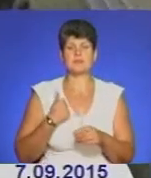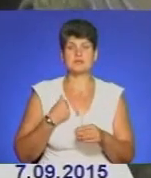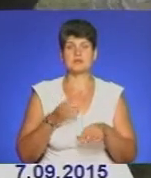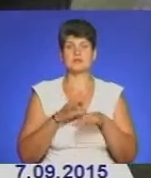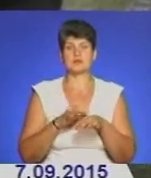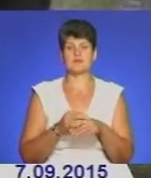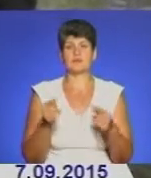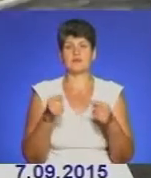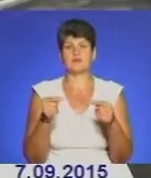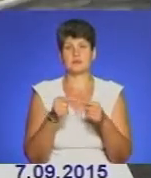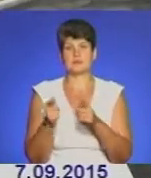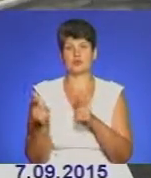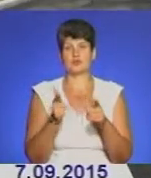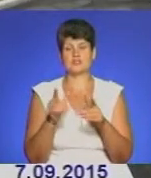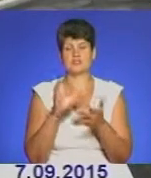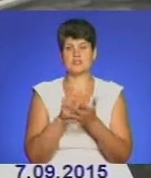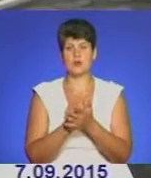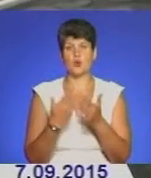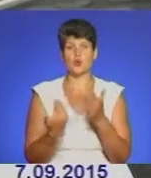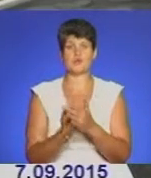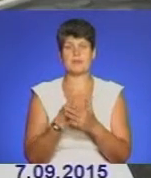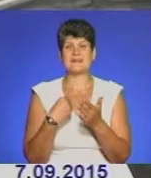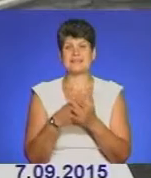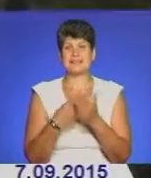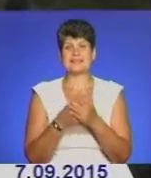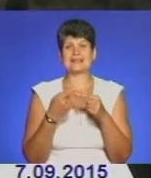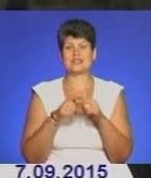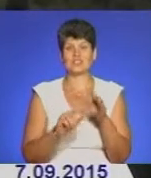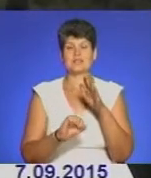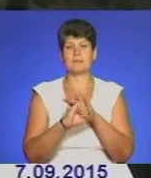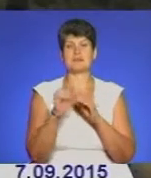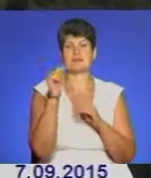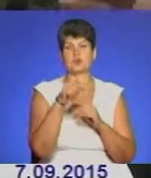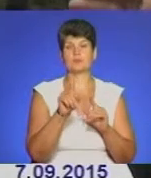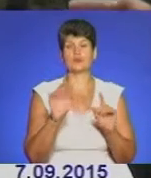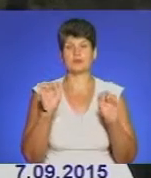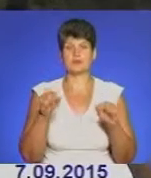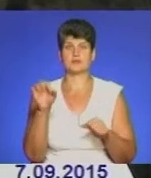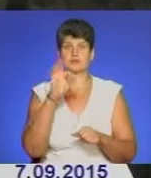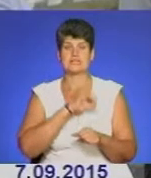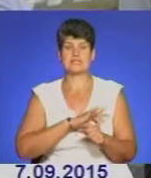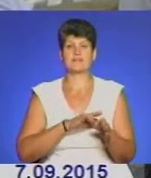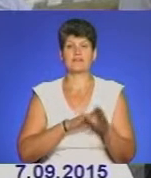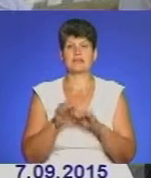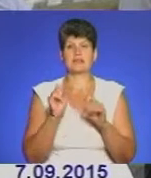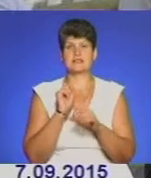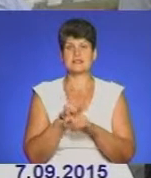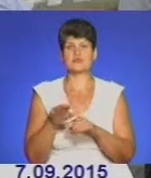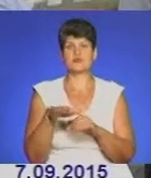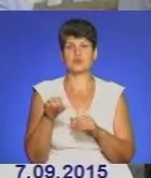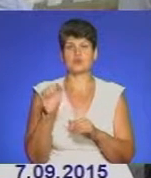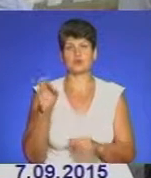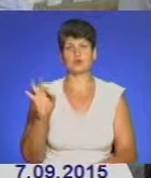відповідні підготовчі заняття, оновлюється матеріальна та технічна база для того, щоб їх могли задіяти на виконання завдань в зоні проведення